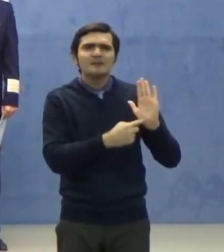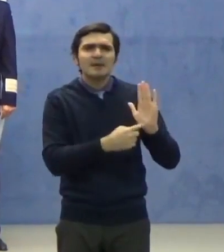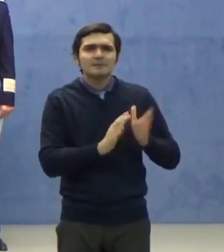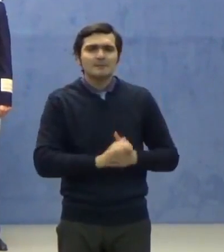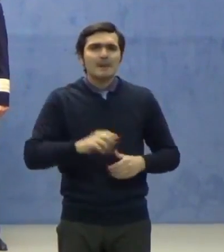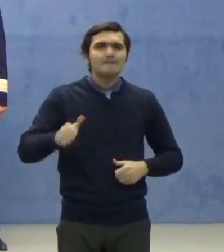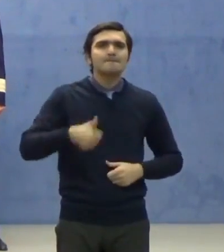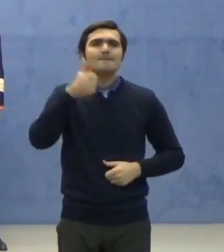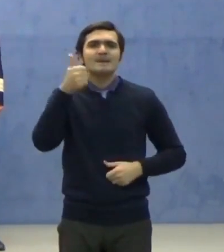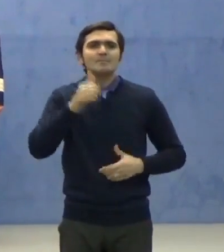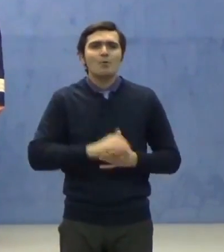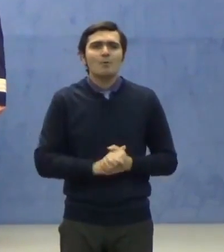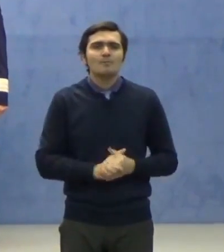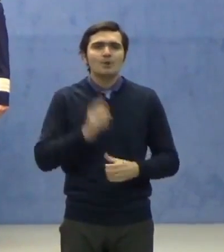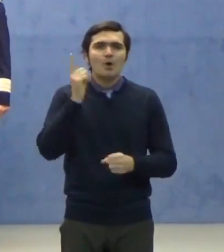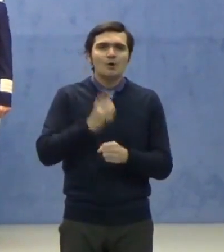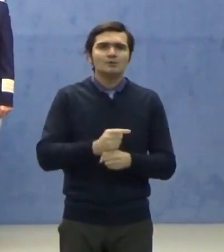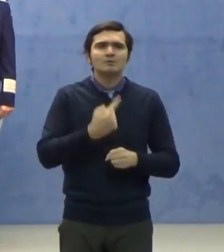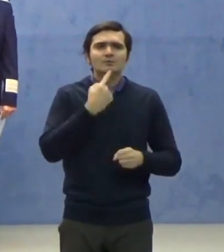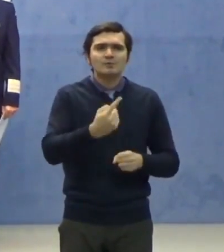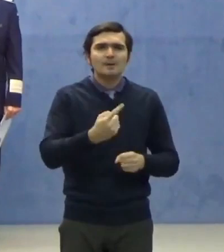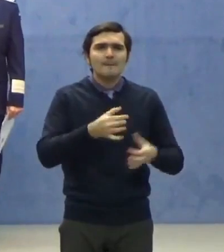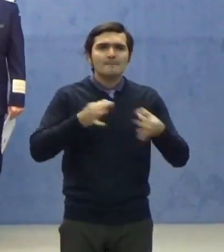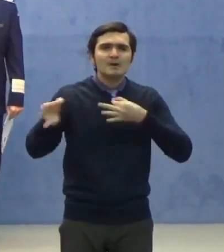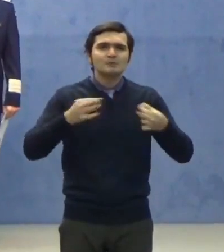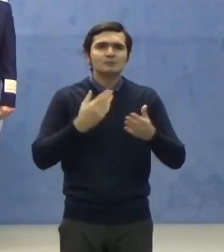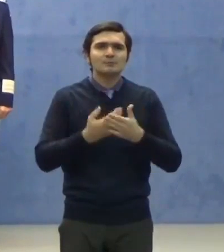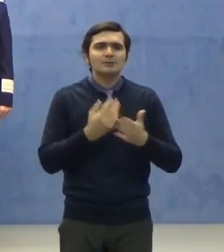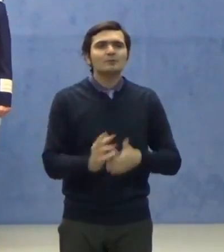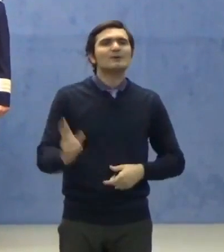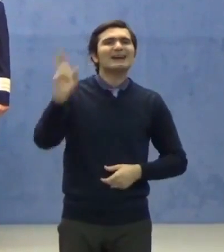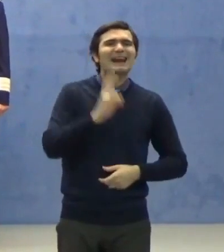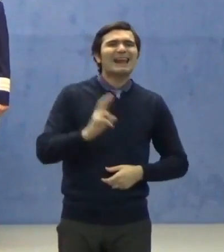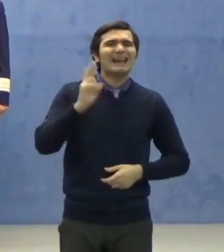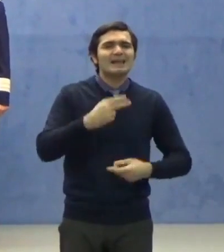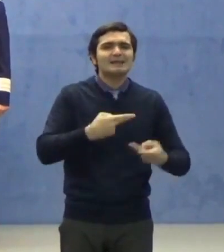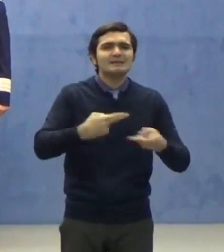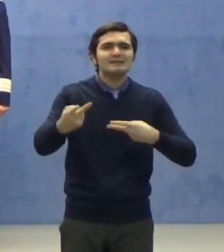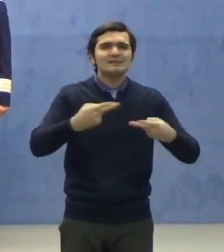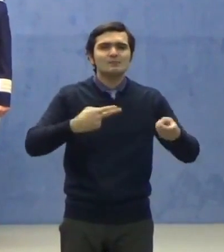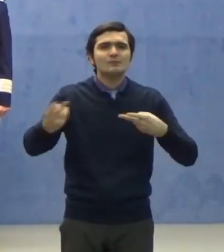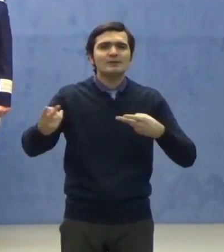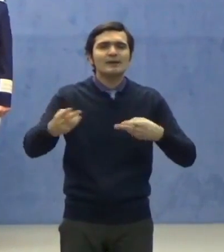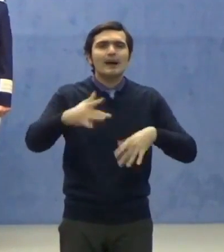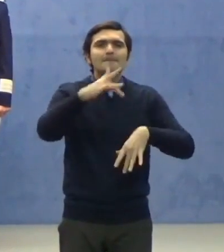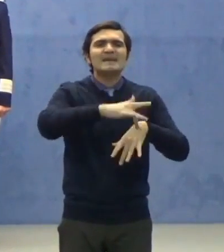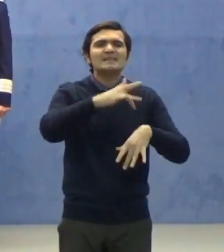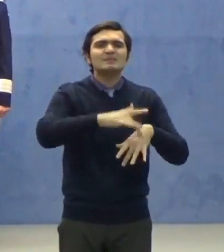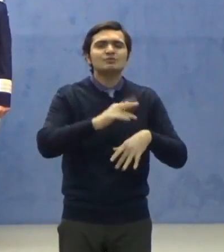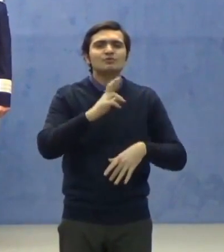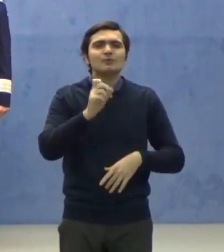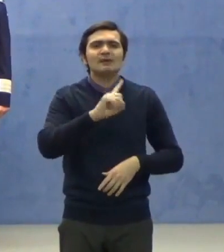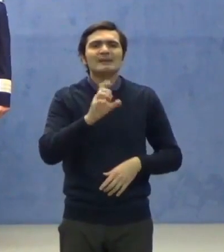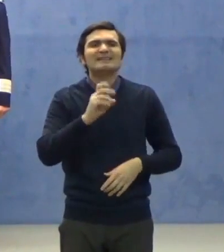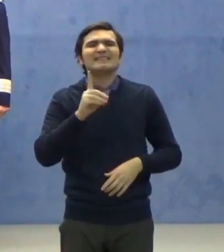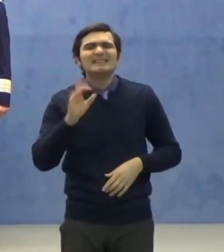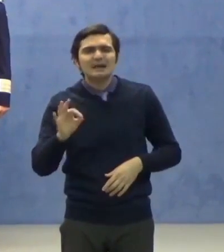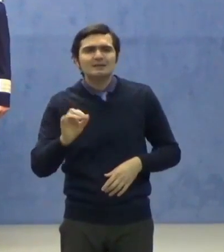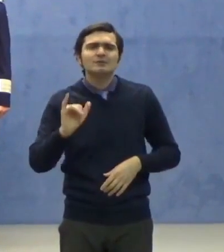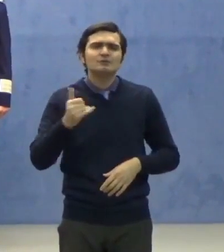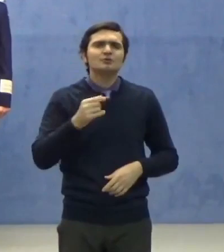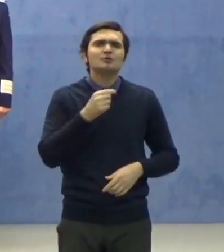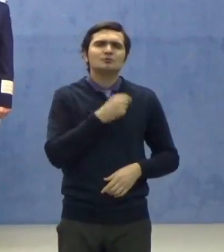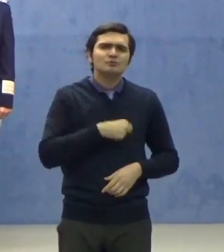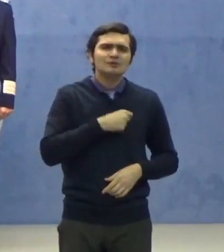Primul ordin prevede măsuri de redistribuire a medicilor rezidenți, bineînțeles a studenților și elevilor